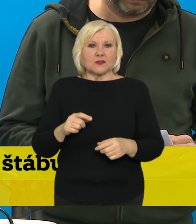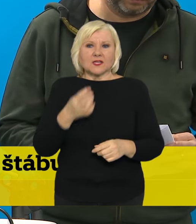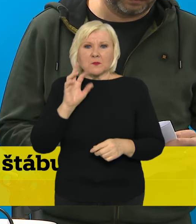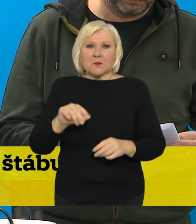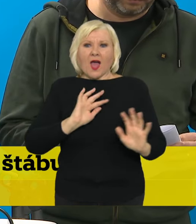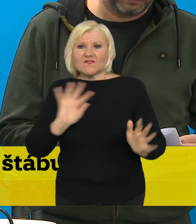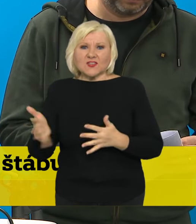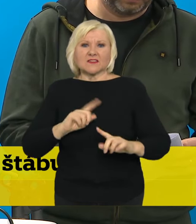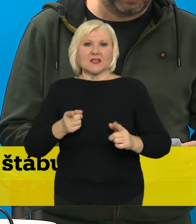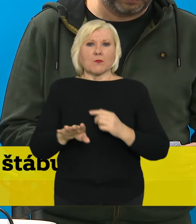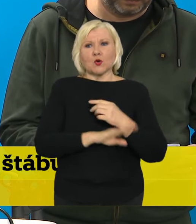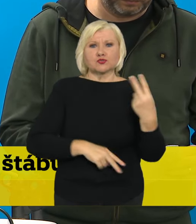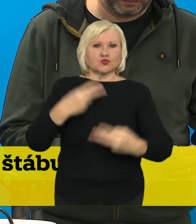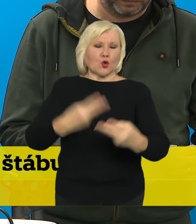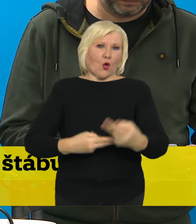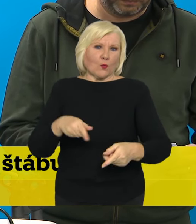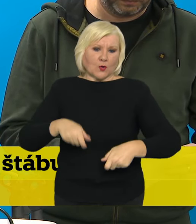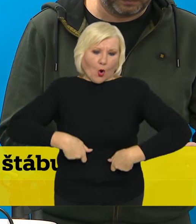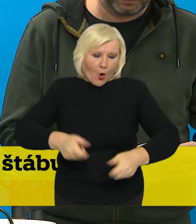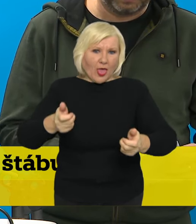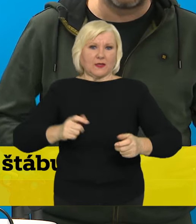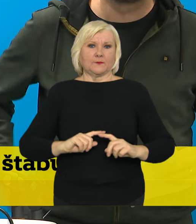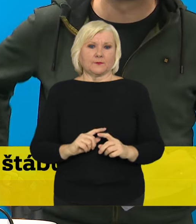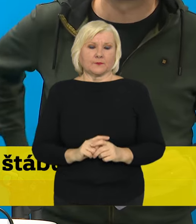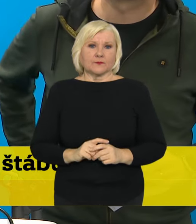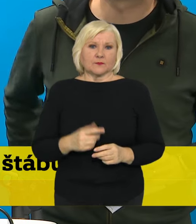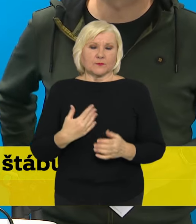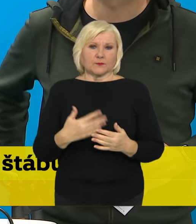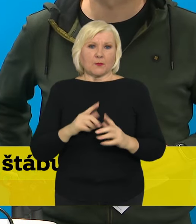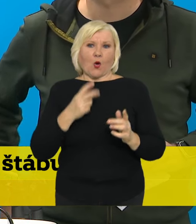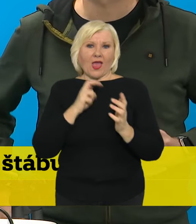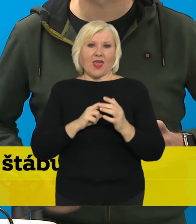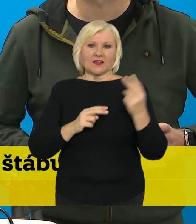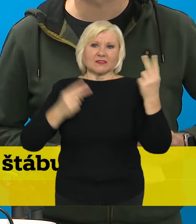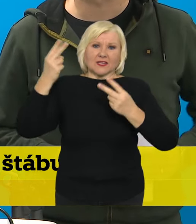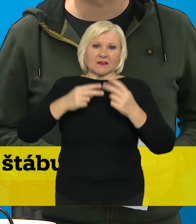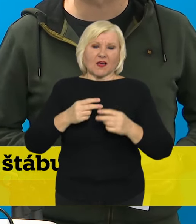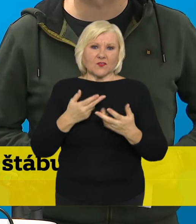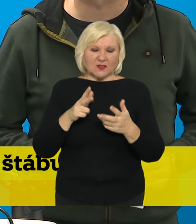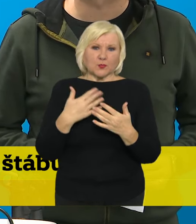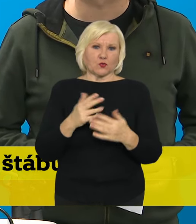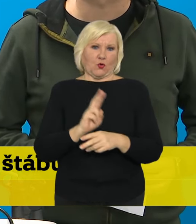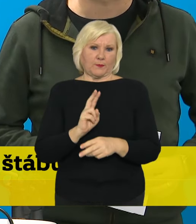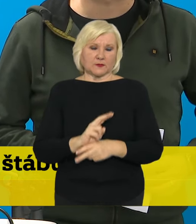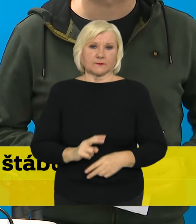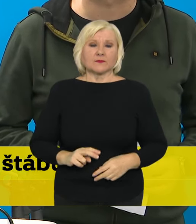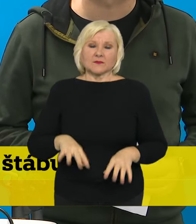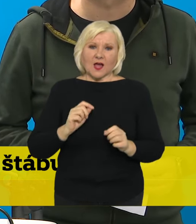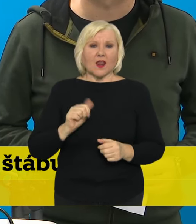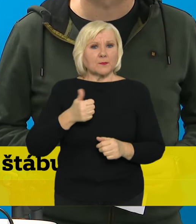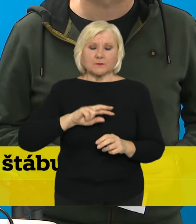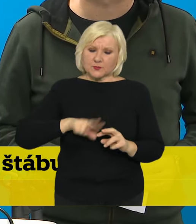spádem stromů například do kolejiště nebo do trakčního vedení. V každém případě směřujeme k tomu, abychom co nejrychleji